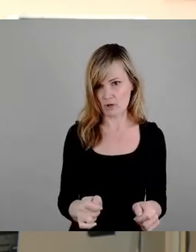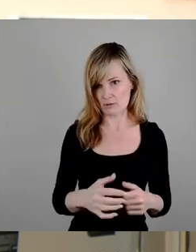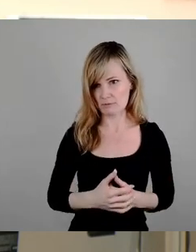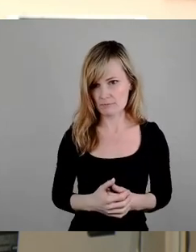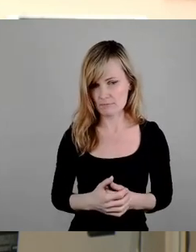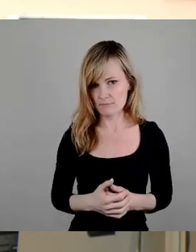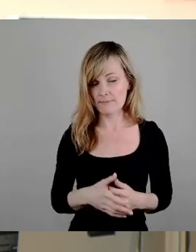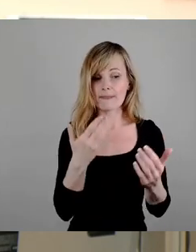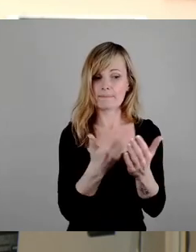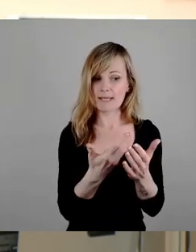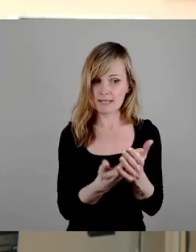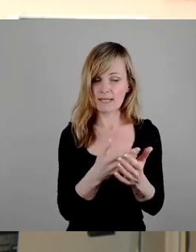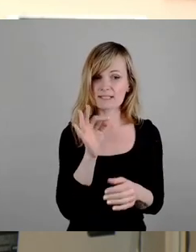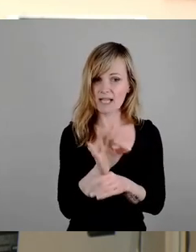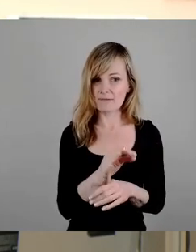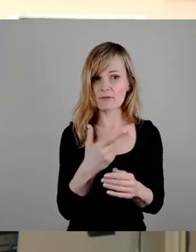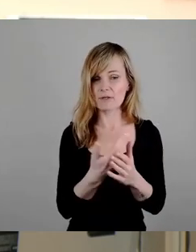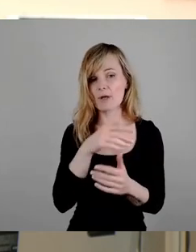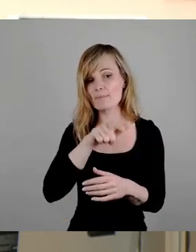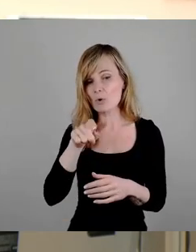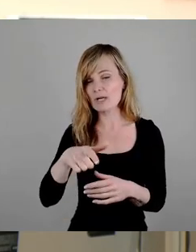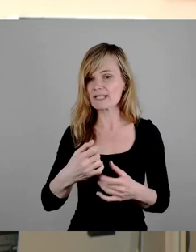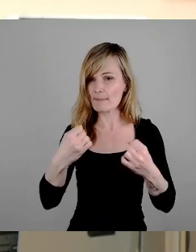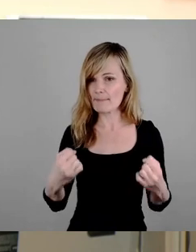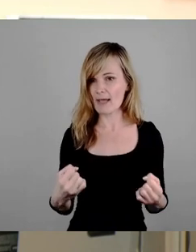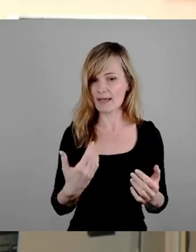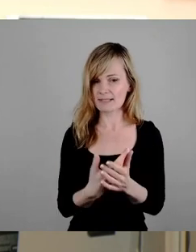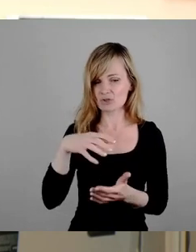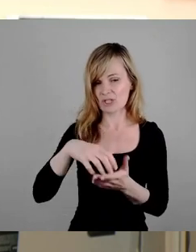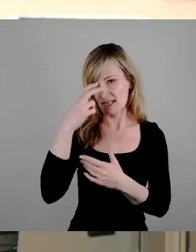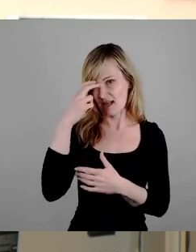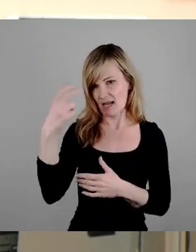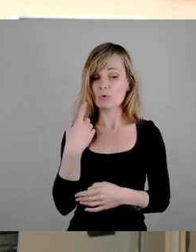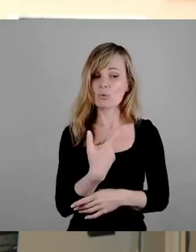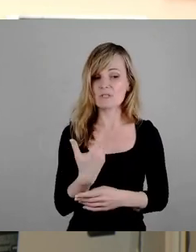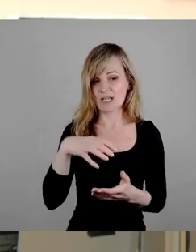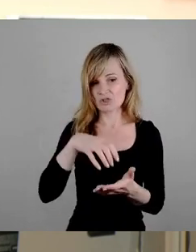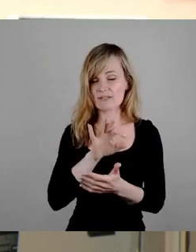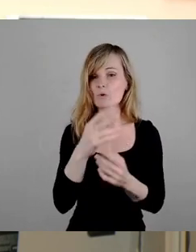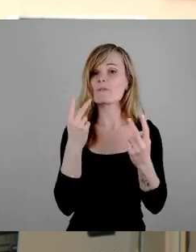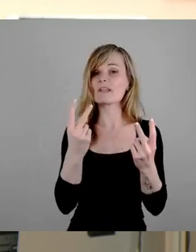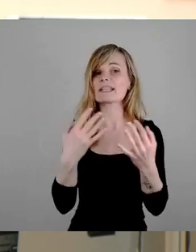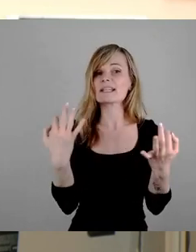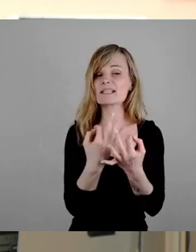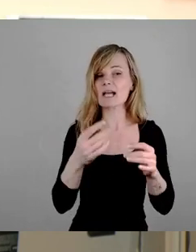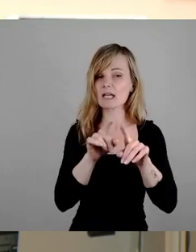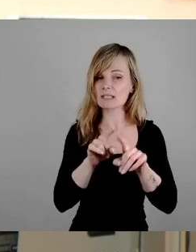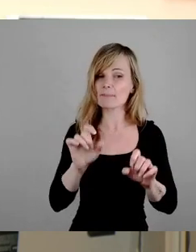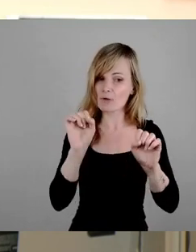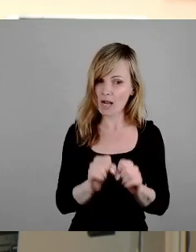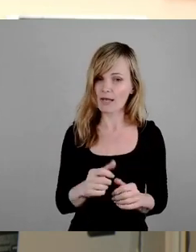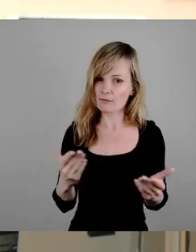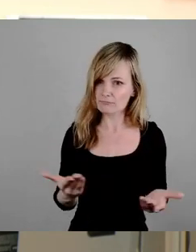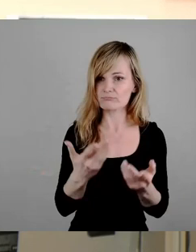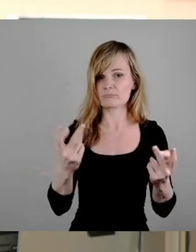dafür, dass eine bürgerliche Mehrheit in diesem Stadtrat unsere Stadt bei wichtigen Sachthemen durchaus voranbringen kann. Und